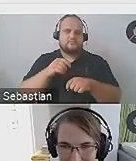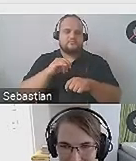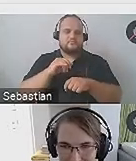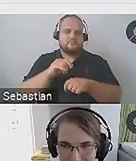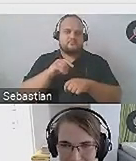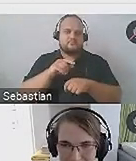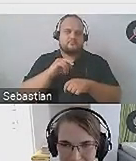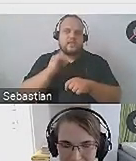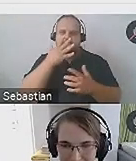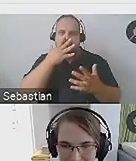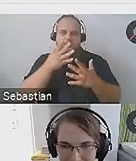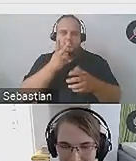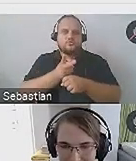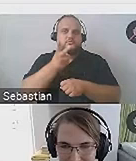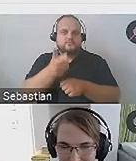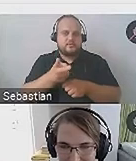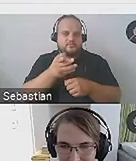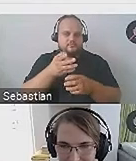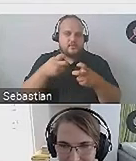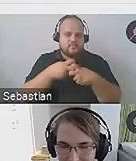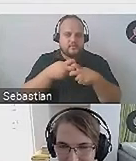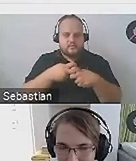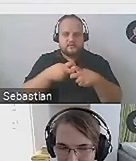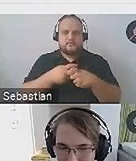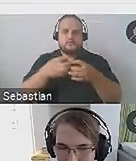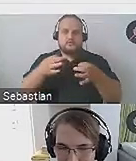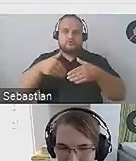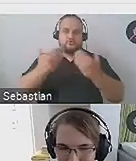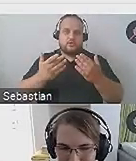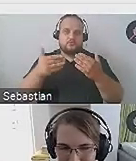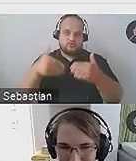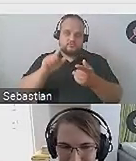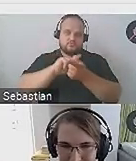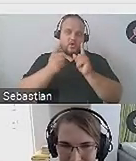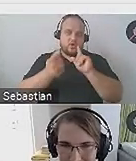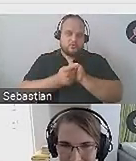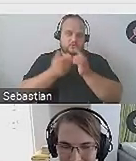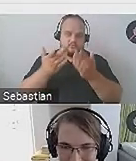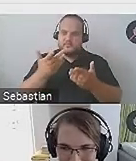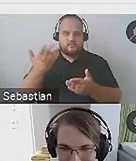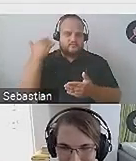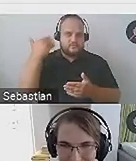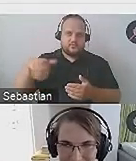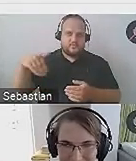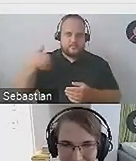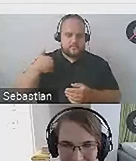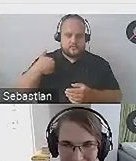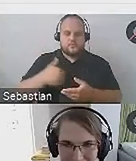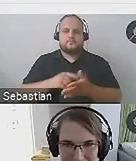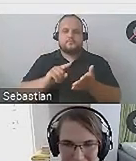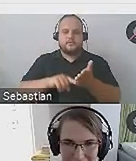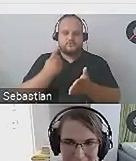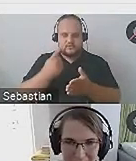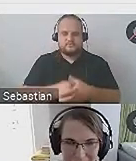dostępności. Także dzisiaj jest taki dzień, kiedy możemy się spotkać twarzą w twarz i chyba jeszcze takiej okazji w tym projekcie nie było. Natomiast